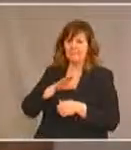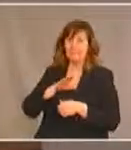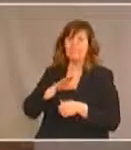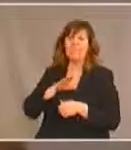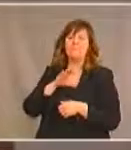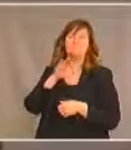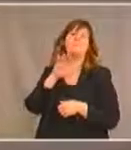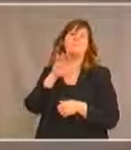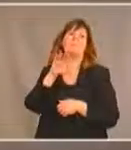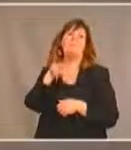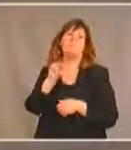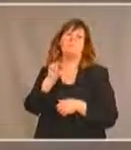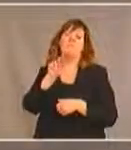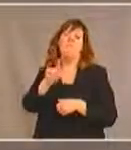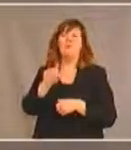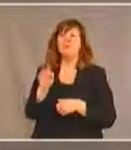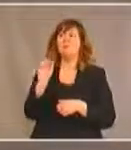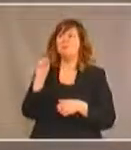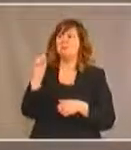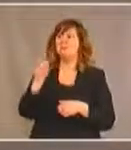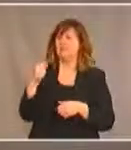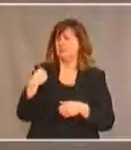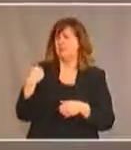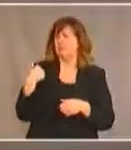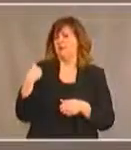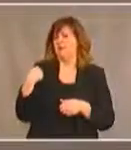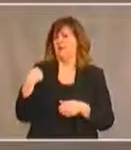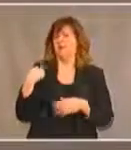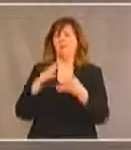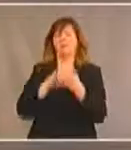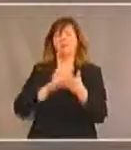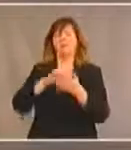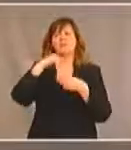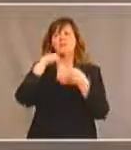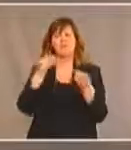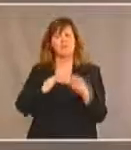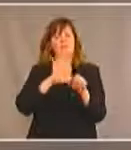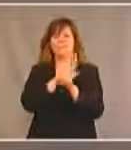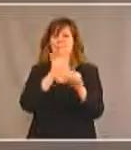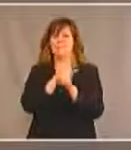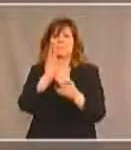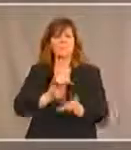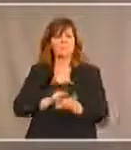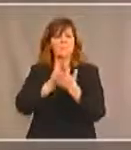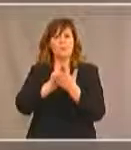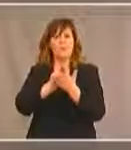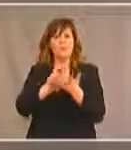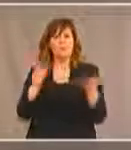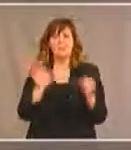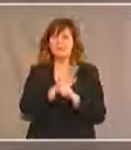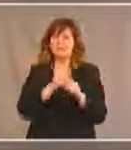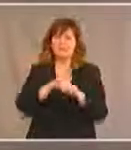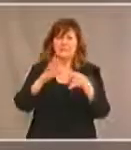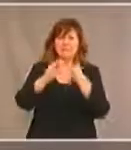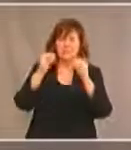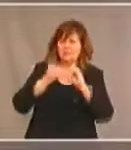dans mes notes d'allocution, j'ai évoqué le manque de ressources, le manque de données